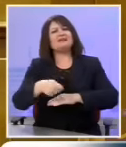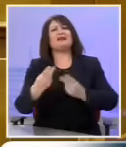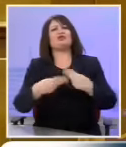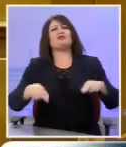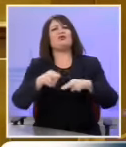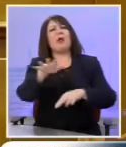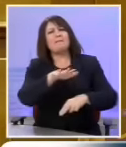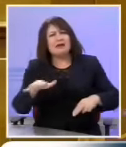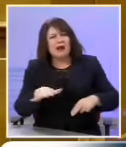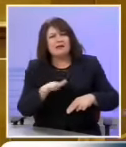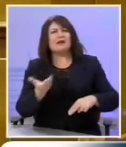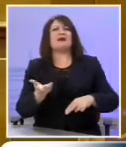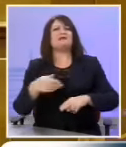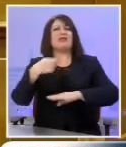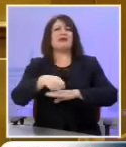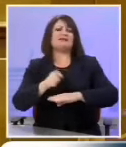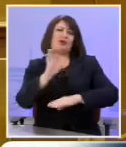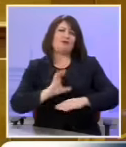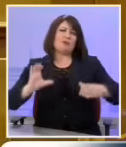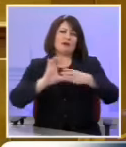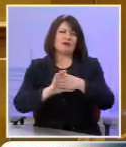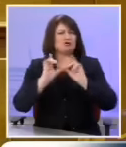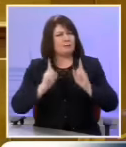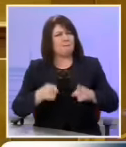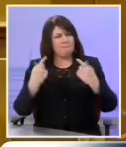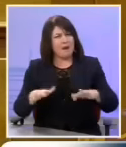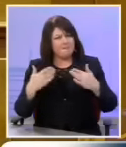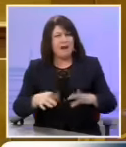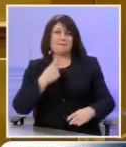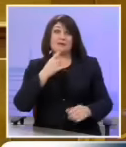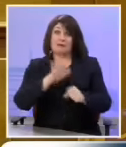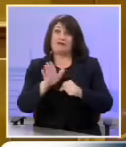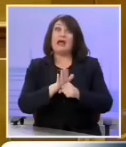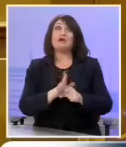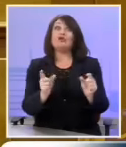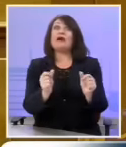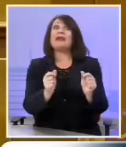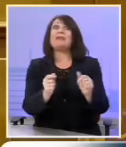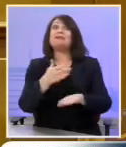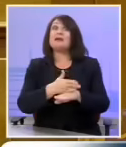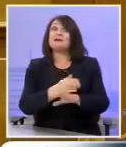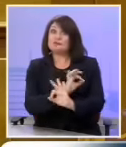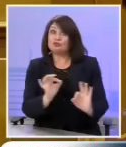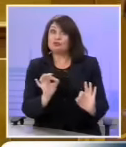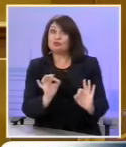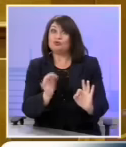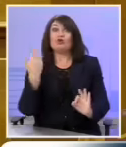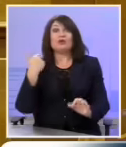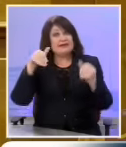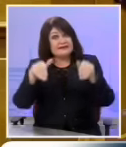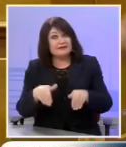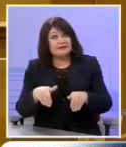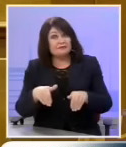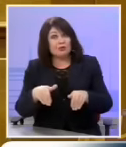Επιπλατείας και του Δικαστηρίου της Ευρωπαϊκής Ένωσης. Είναι επαρκή οι ρυθμίσεις και οι εγγύσεις. Της σέβεστε